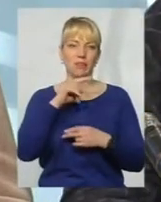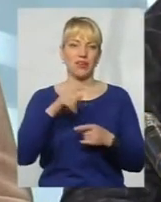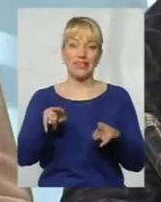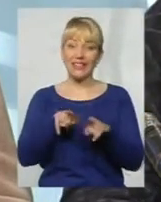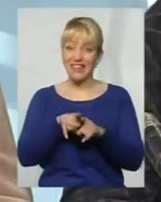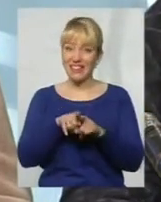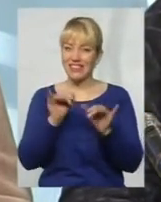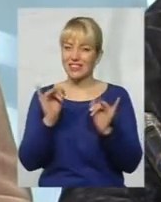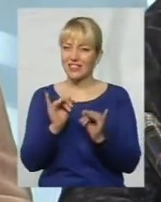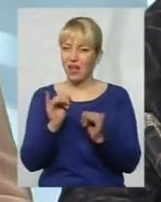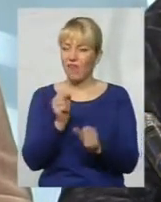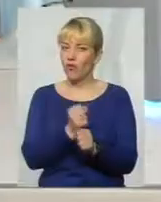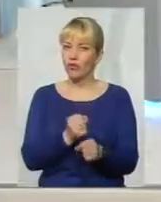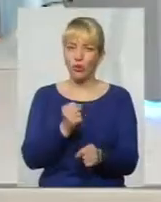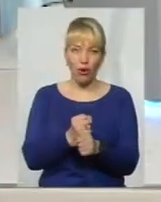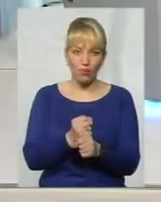зроблено, що вони